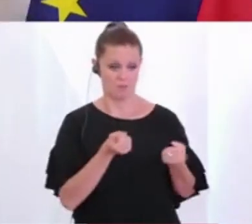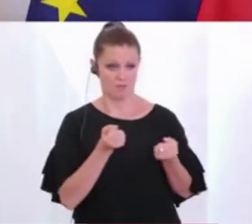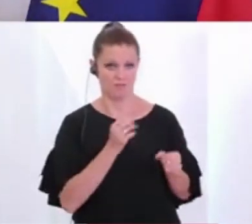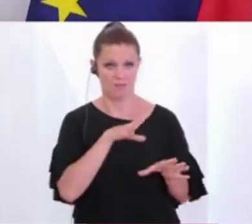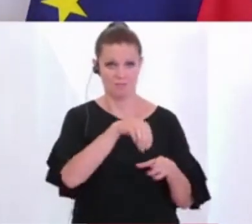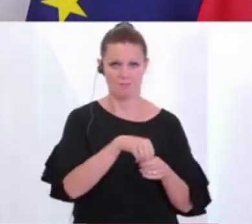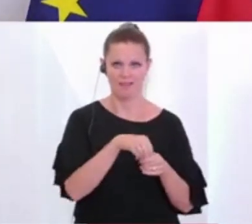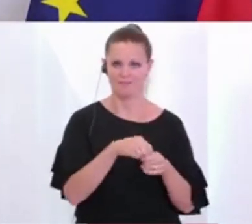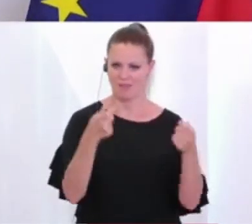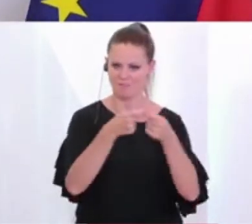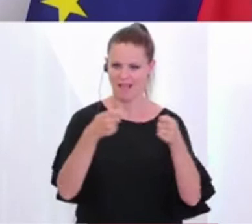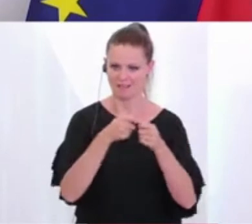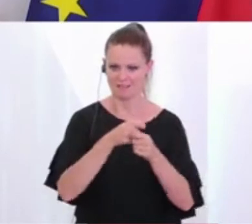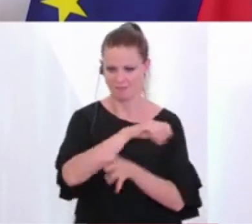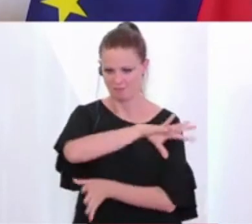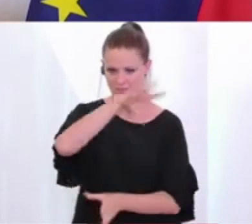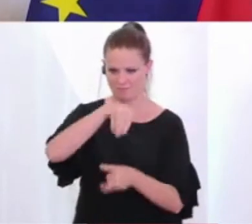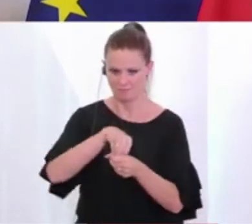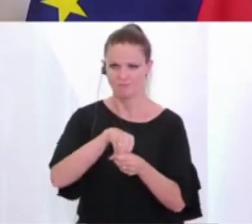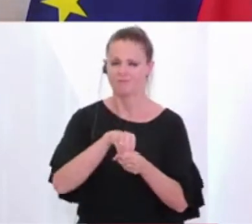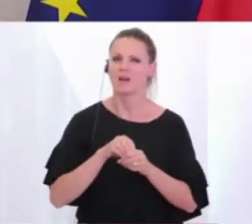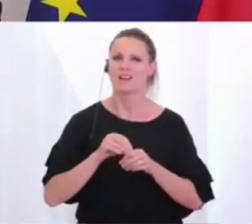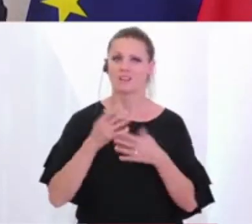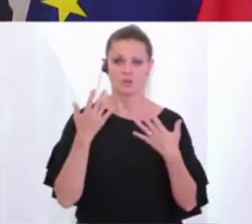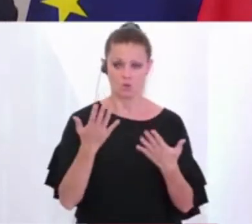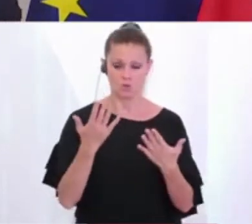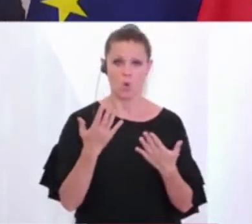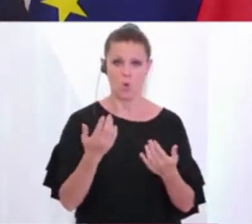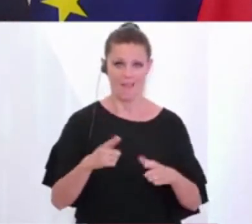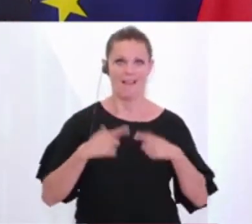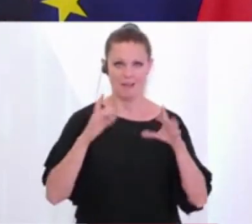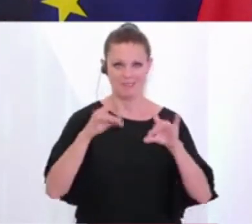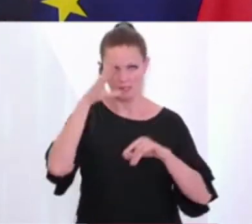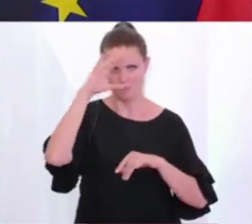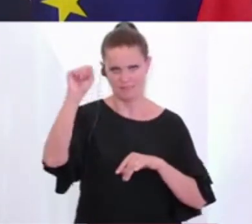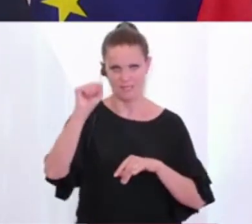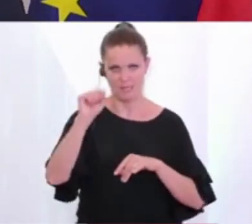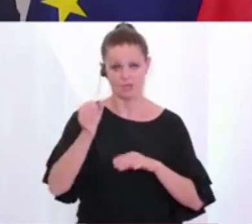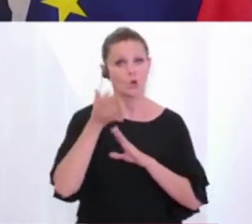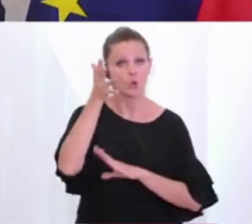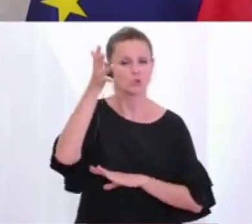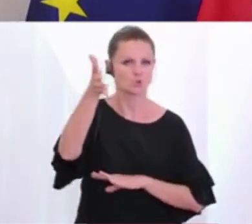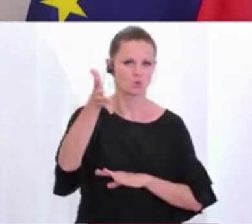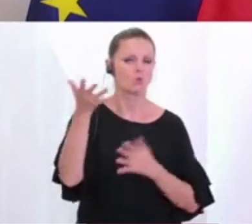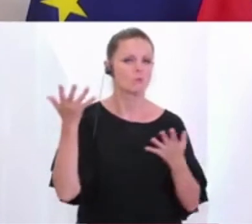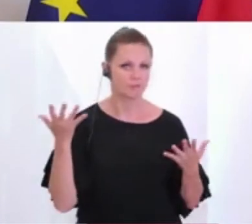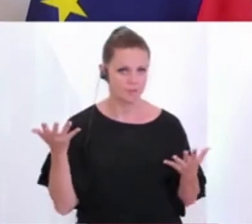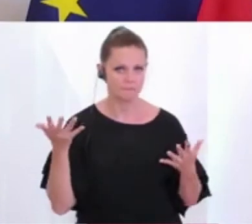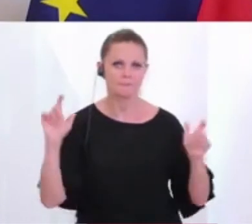das wird ein Maßnahmenbündel sein, das wir da brauchen, um genau solche Szenen, wie wir sie im Favoriten erlebt haben, in Zukunft zumindest